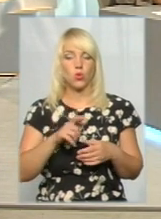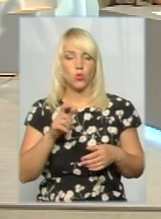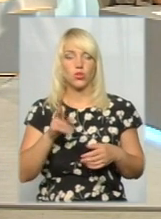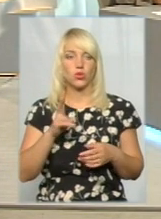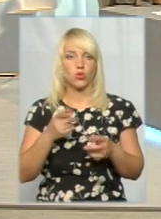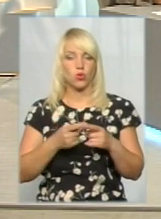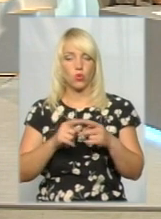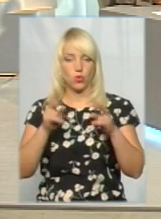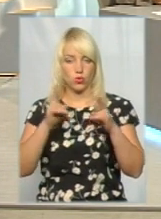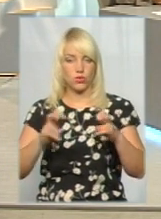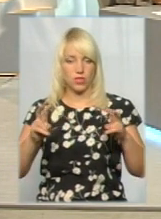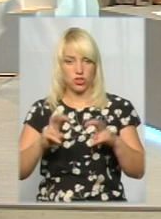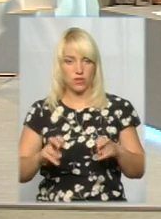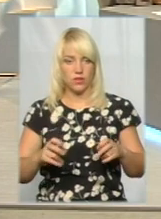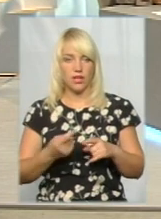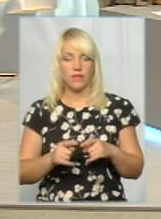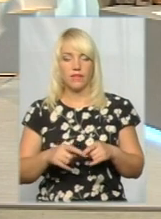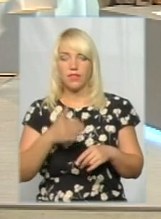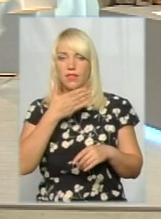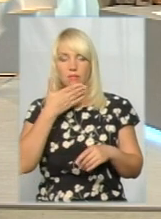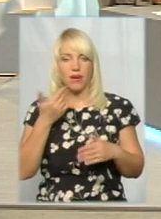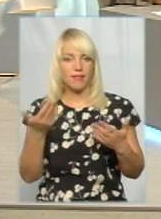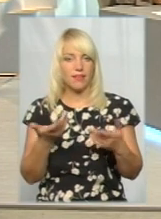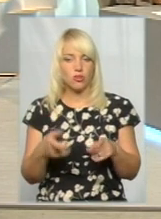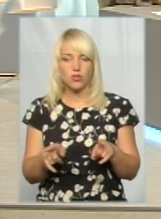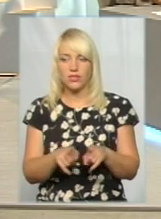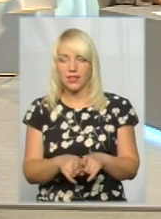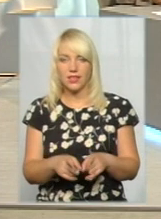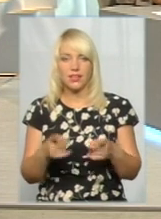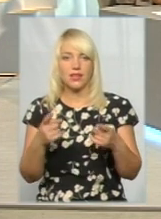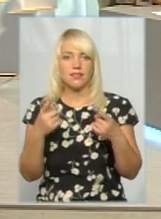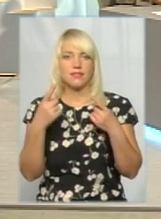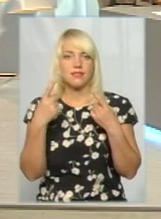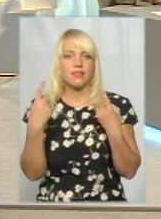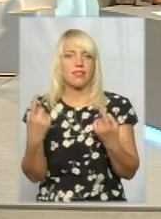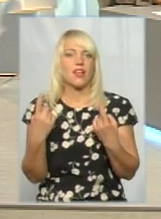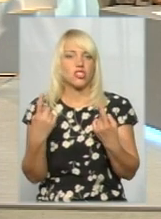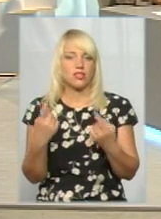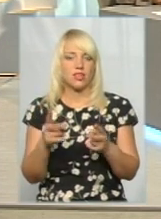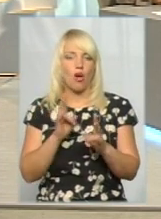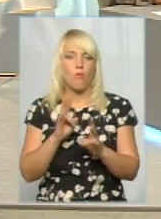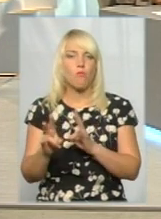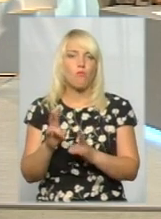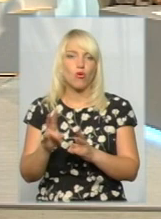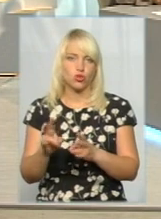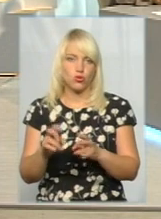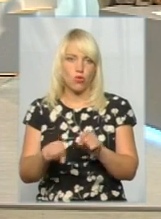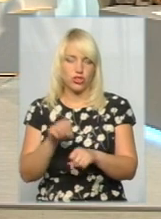досліджували, він не має якихось таких дуже значних пошкоджень, які би